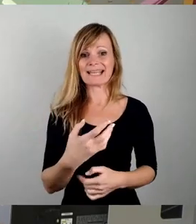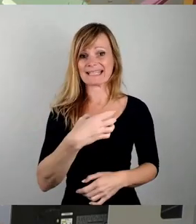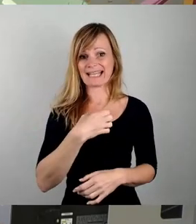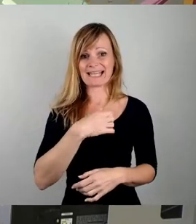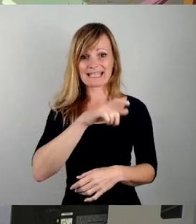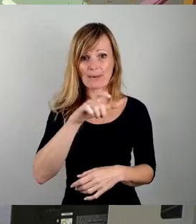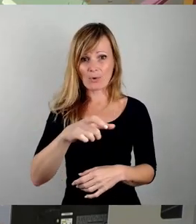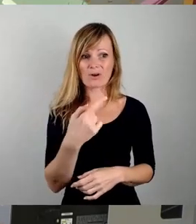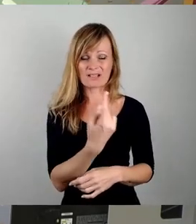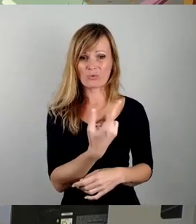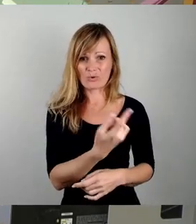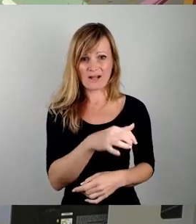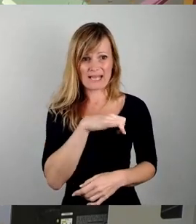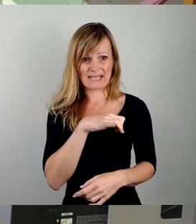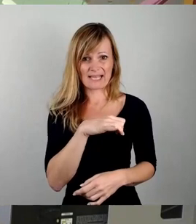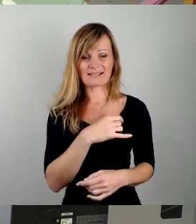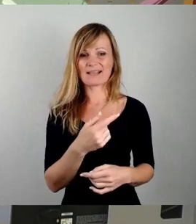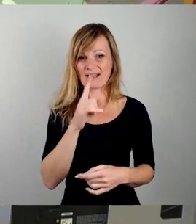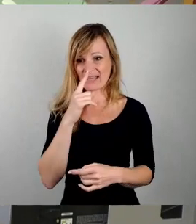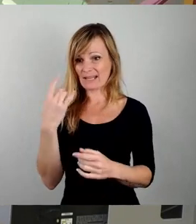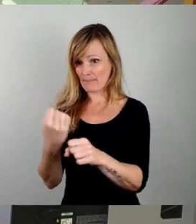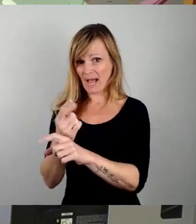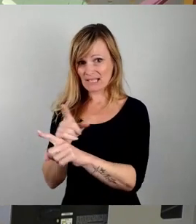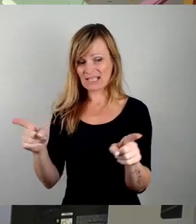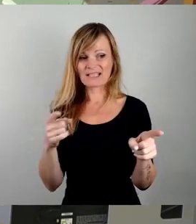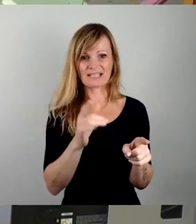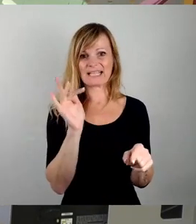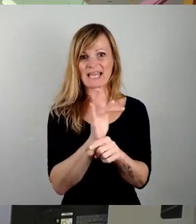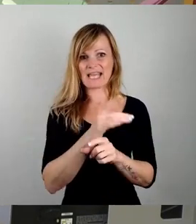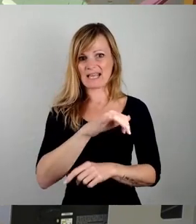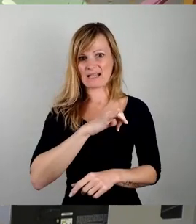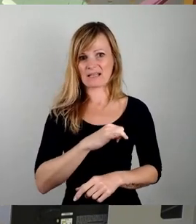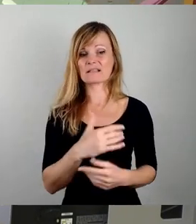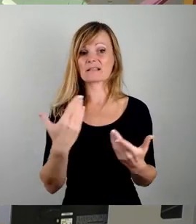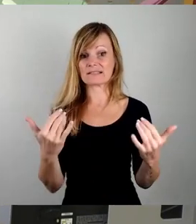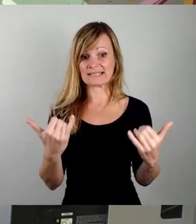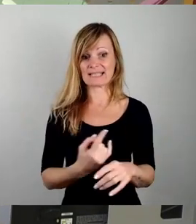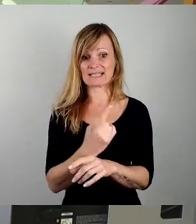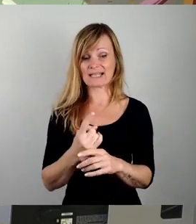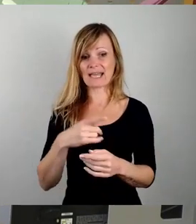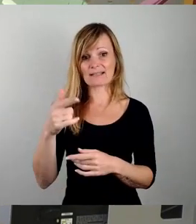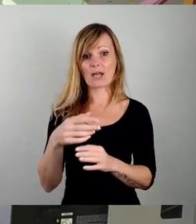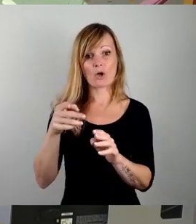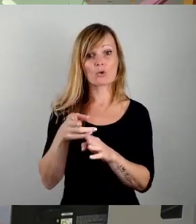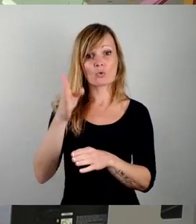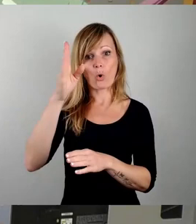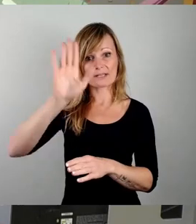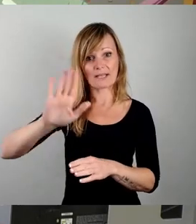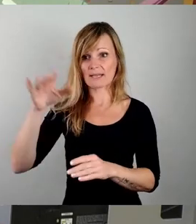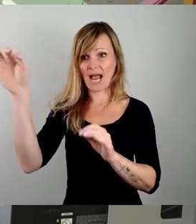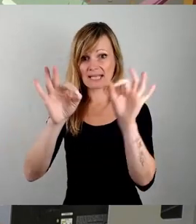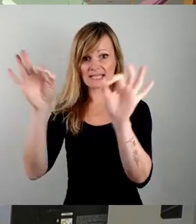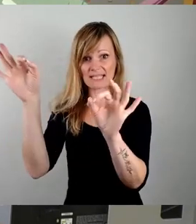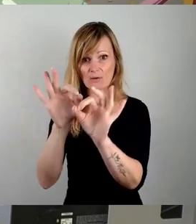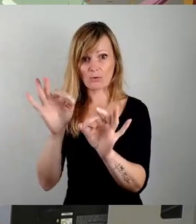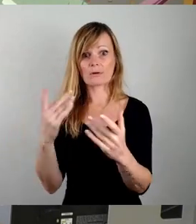und Bürger und zwar ganz massiv. Und das in einer Zeit, in der wir aufgrund der Ansiedlung im Norden und aufgrund der auslaufenden Belegungsrechte deutlich mehr